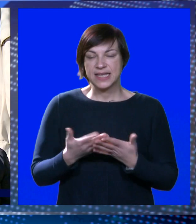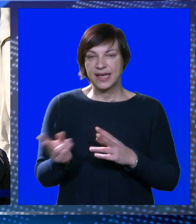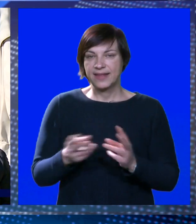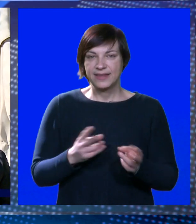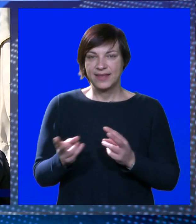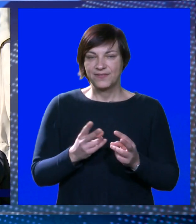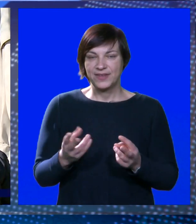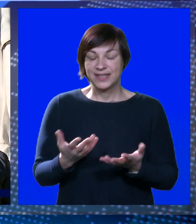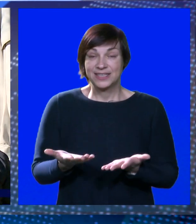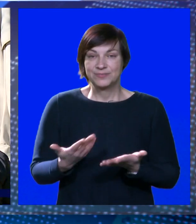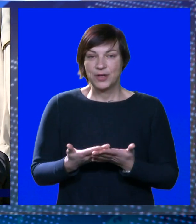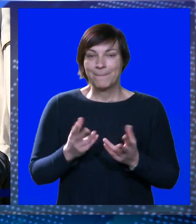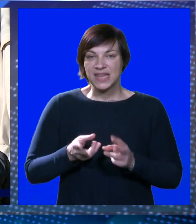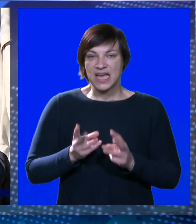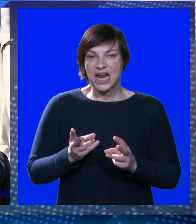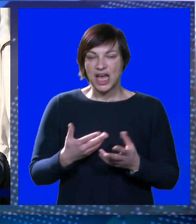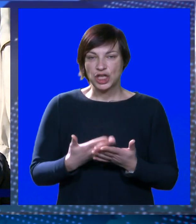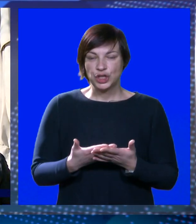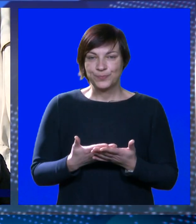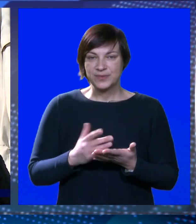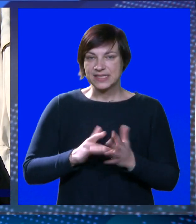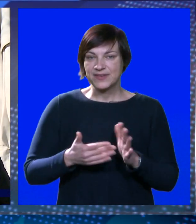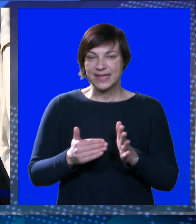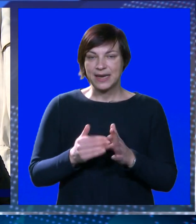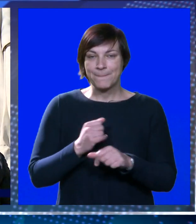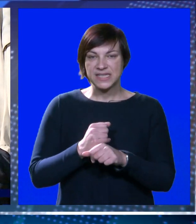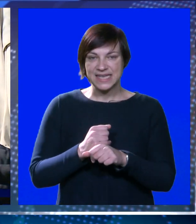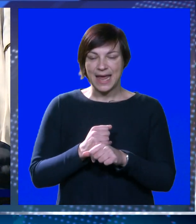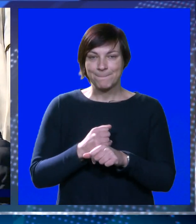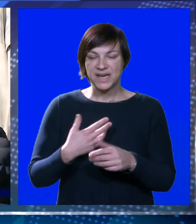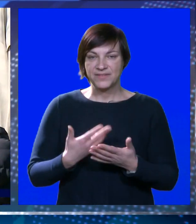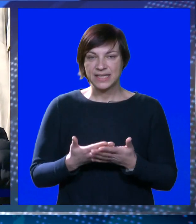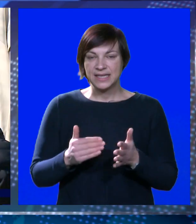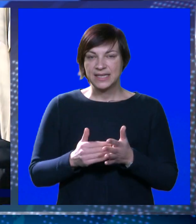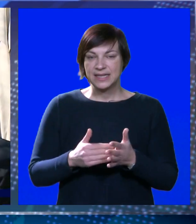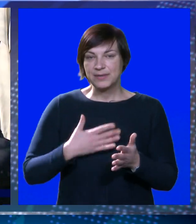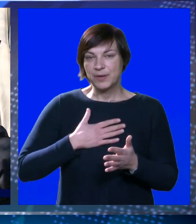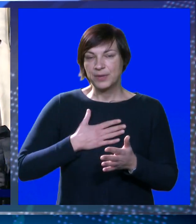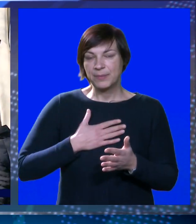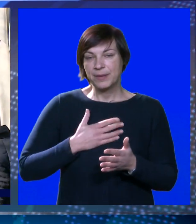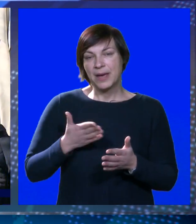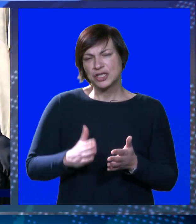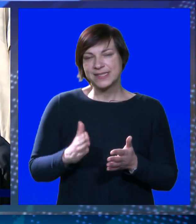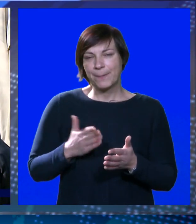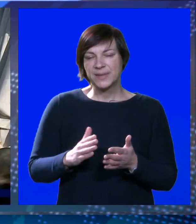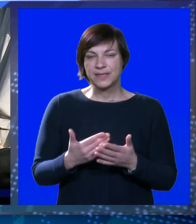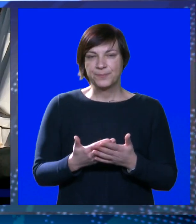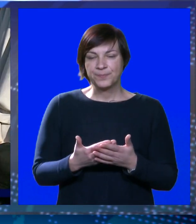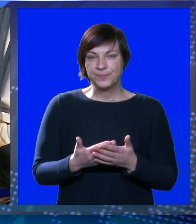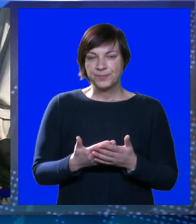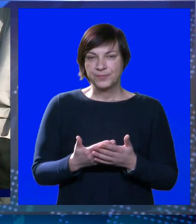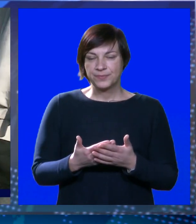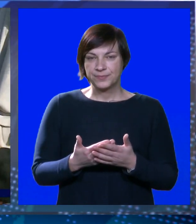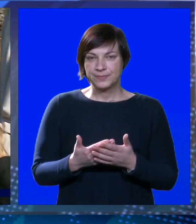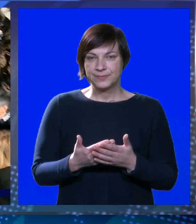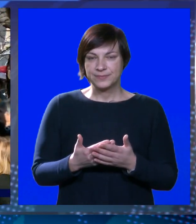vjetar opet je hladno, treba se napraviti. Trebamo s tim i malo strpiti. Mare